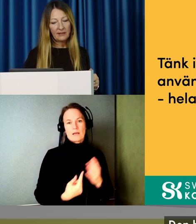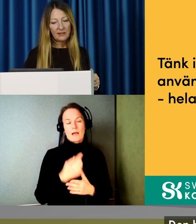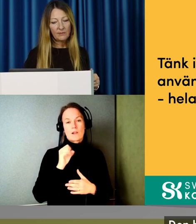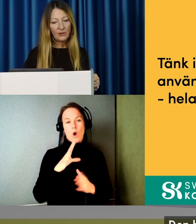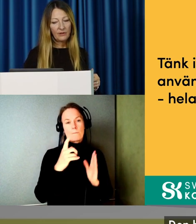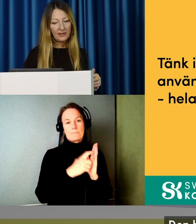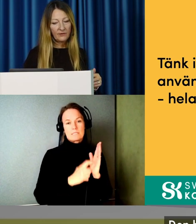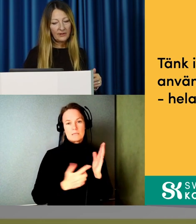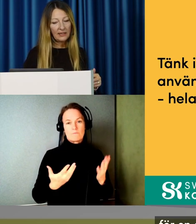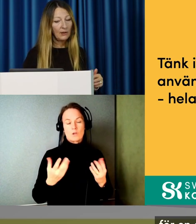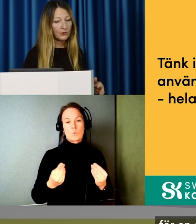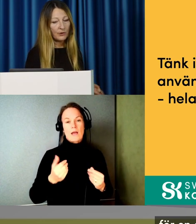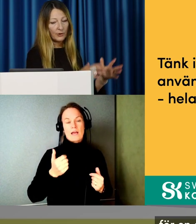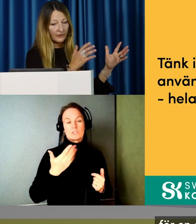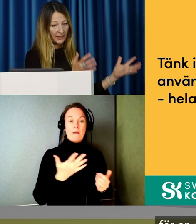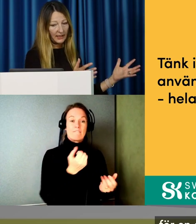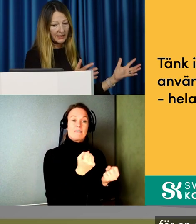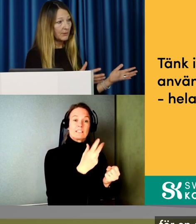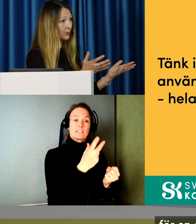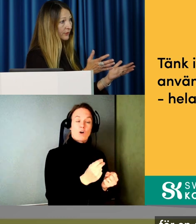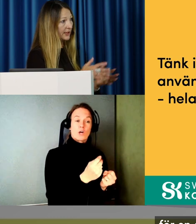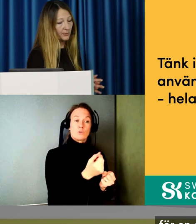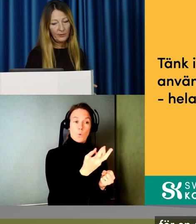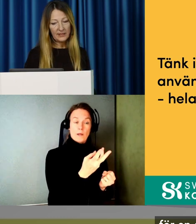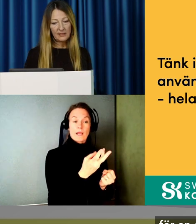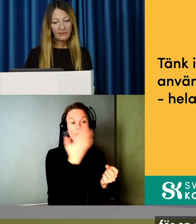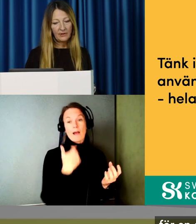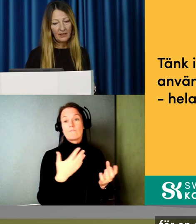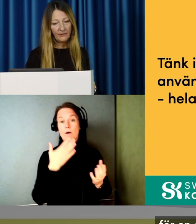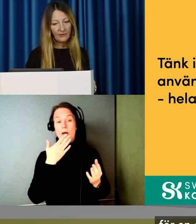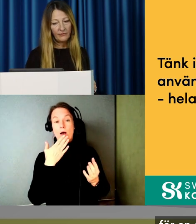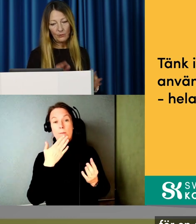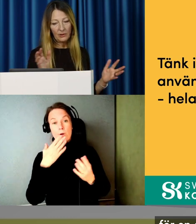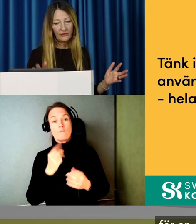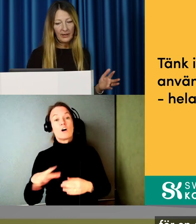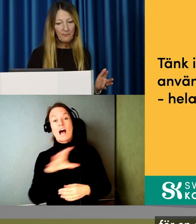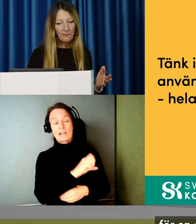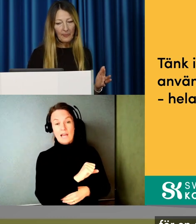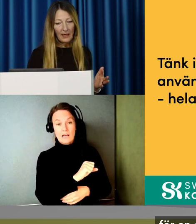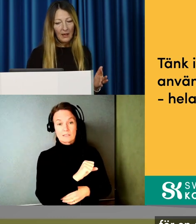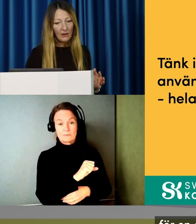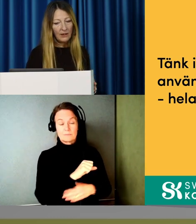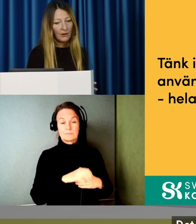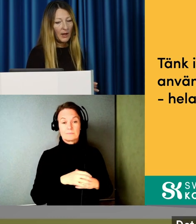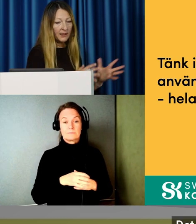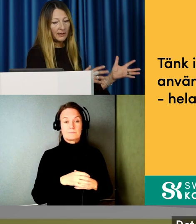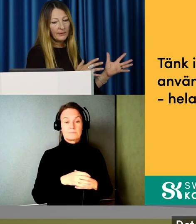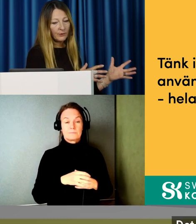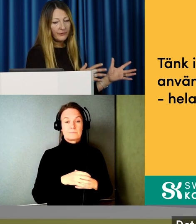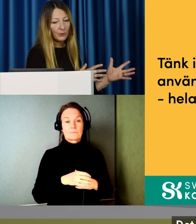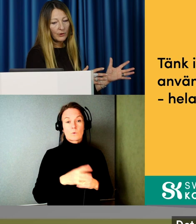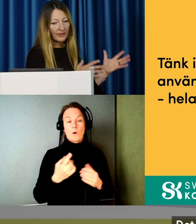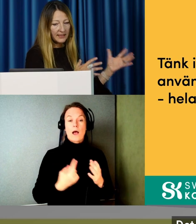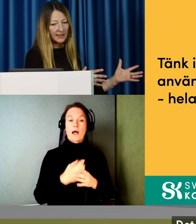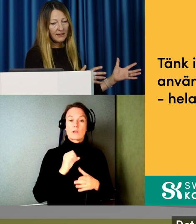principen att det som är nödvändigt för en del också är bra för alla. Som Thor var inne på med design för all förål och sådär. Och handlar